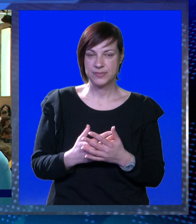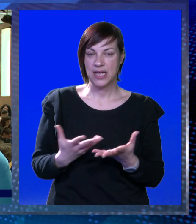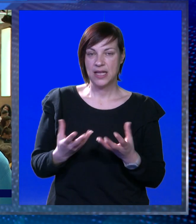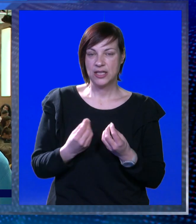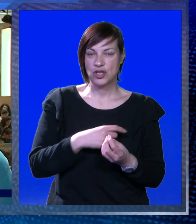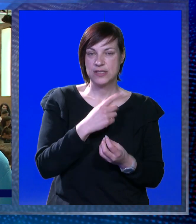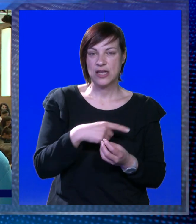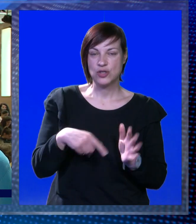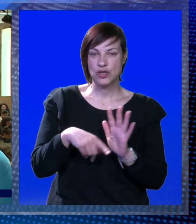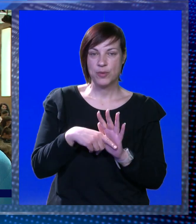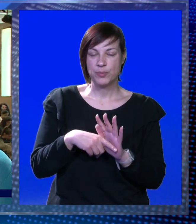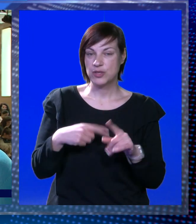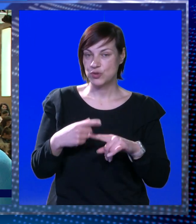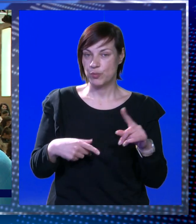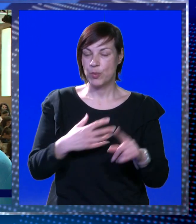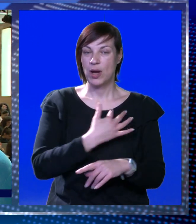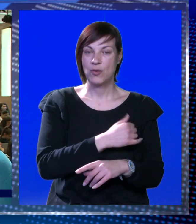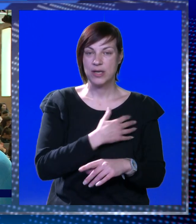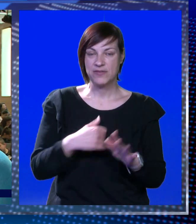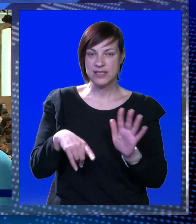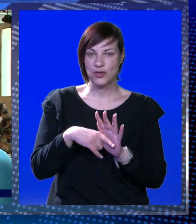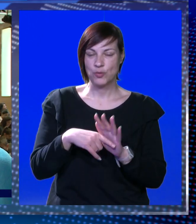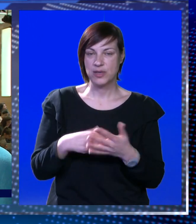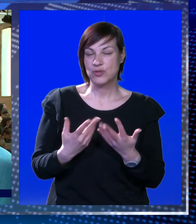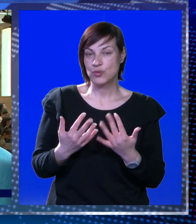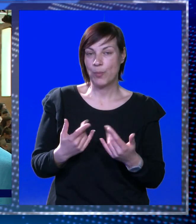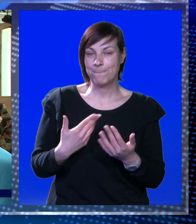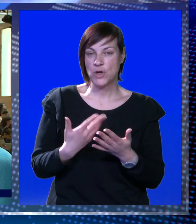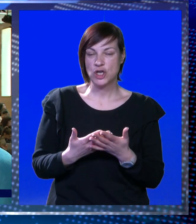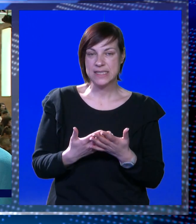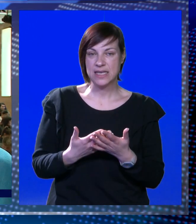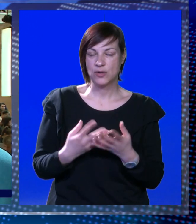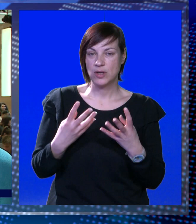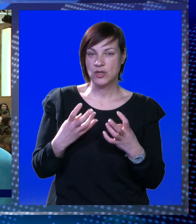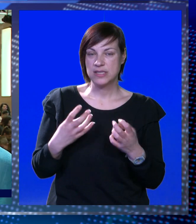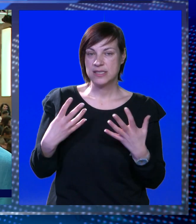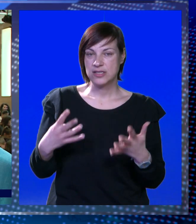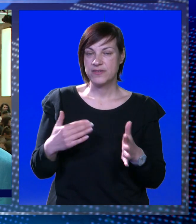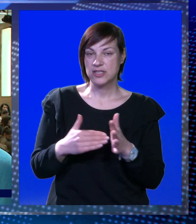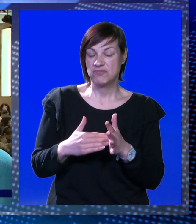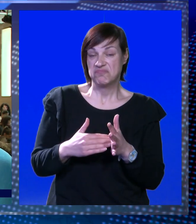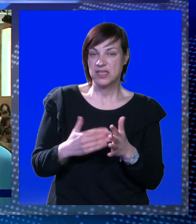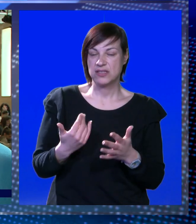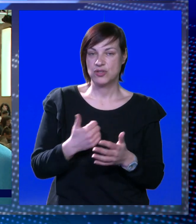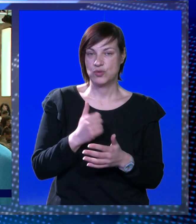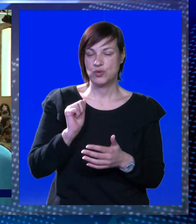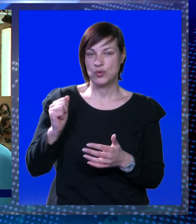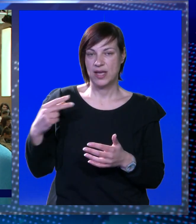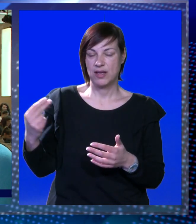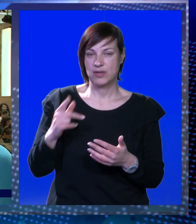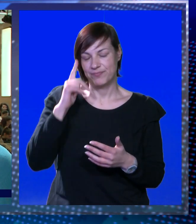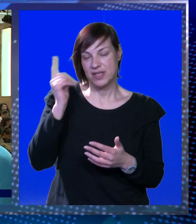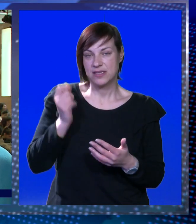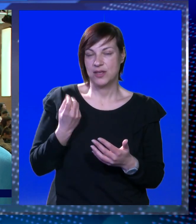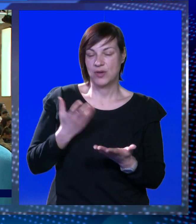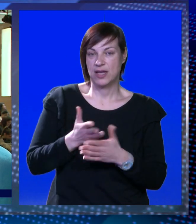Je dosta ljudi u minus, otprilike pola ljudi u Hrvatskoj u minusu i to u prosjeku skoro nekih 800-900 tisuća eura. Ljudi ne znaju da